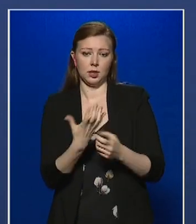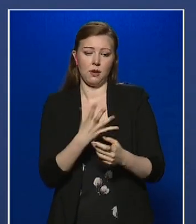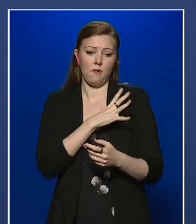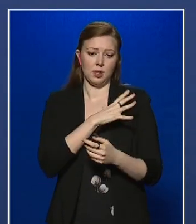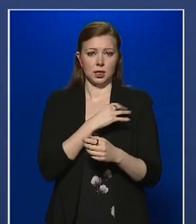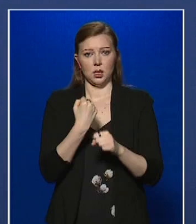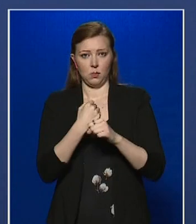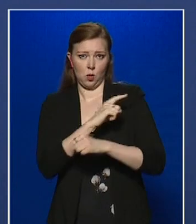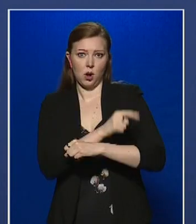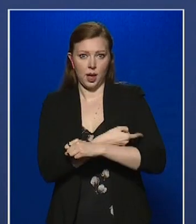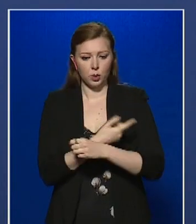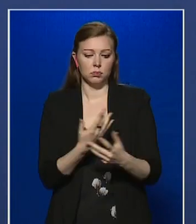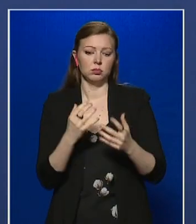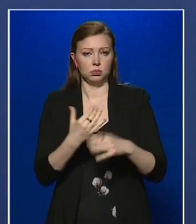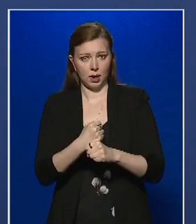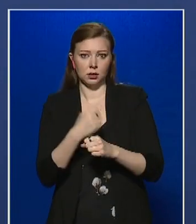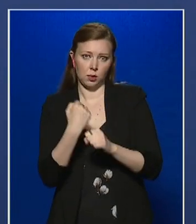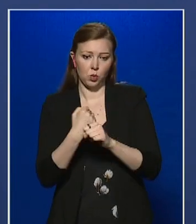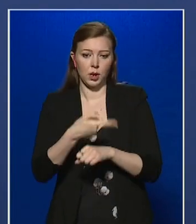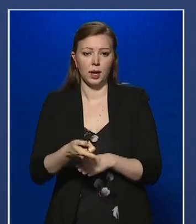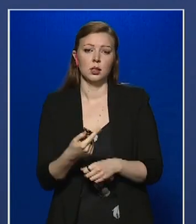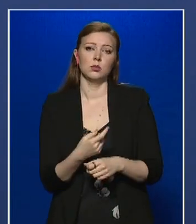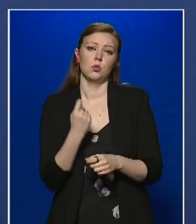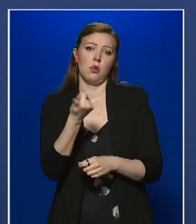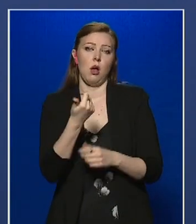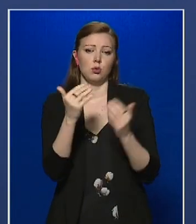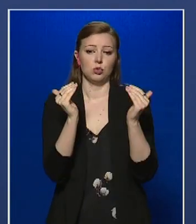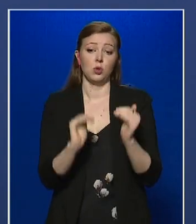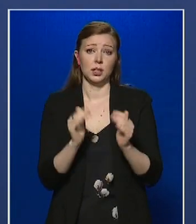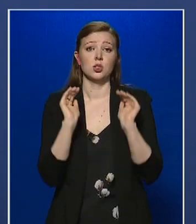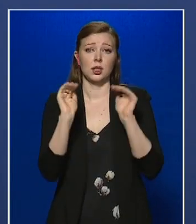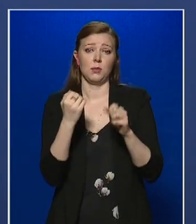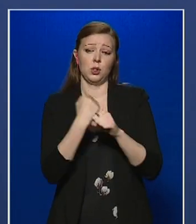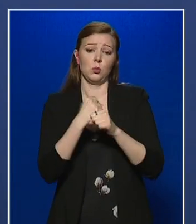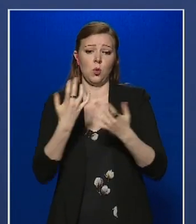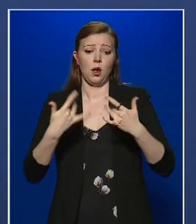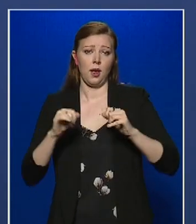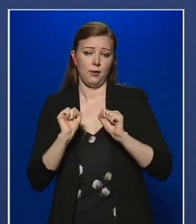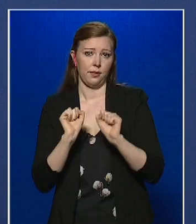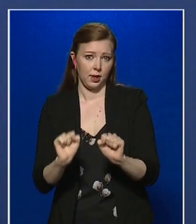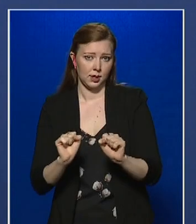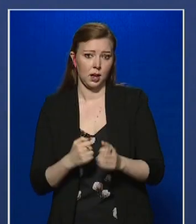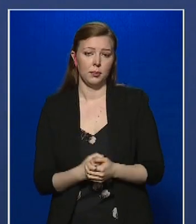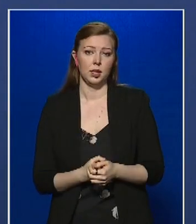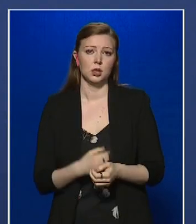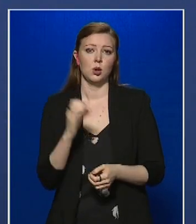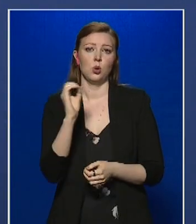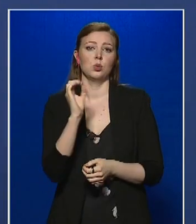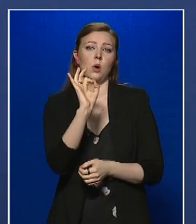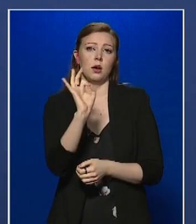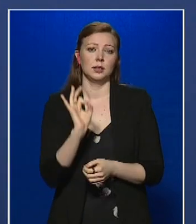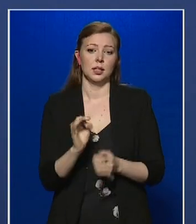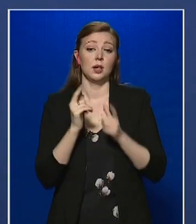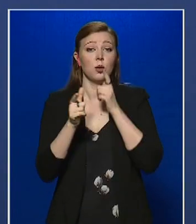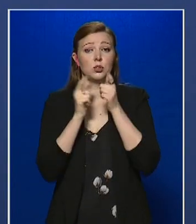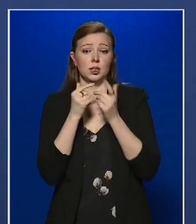munkaerőt. Emellett adócsökkentéssel is támogatjuk a munkahelyek védelmét, és nulla százalékos